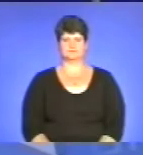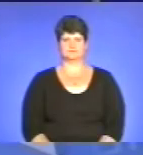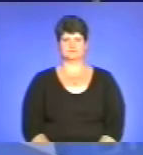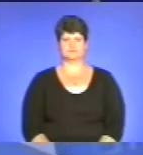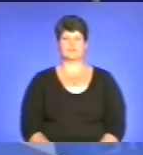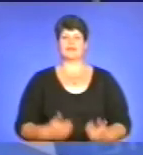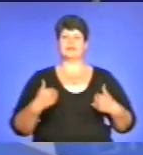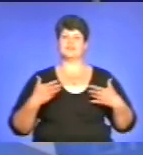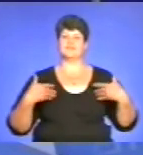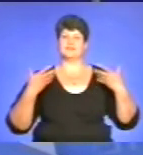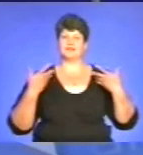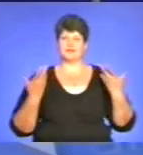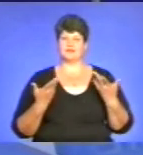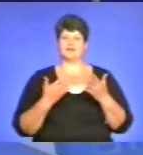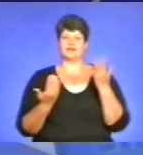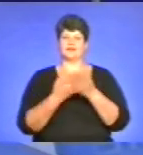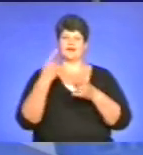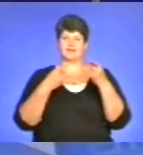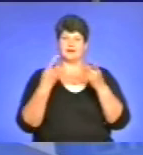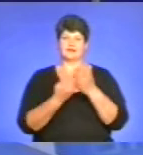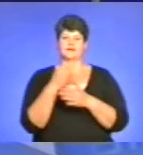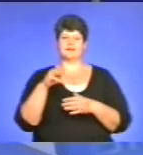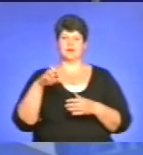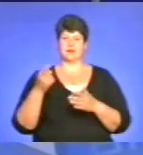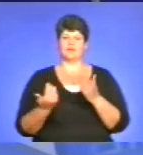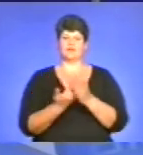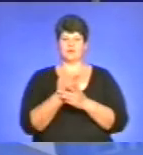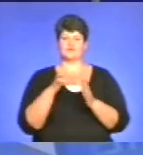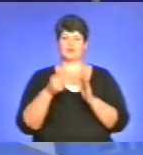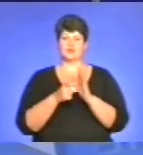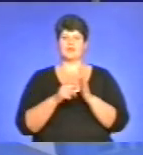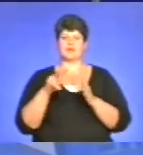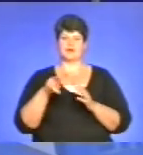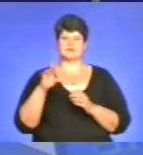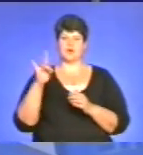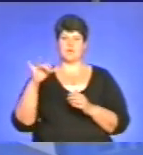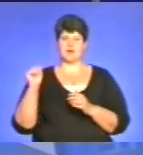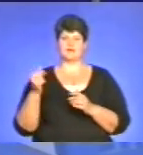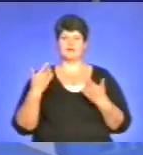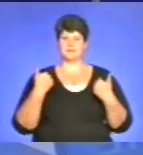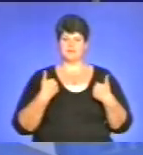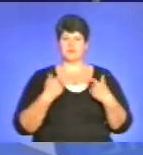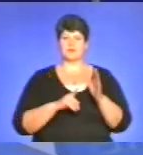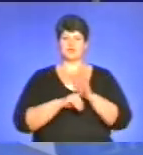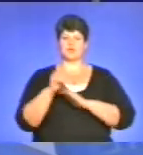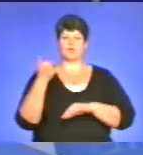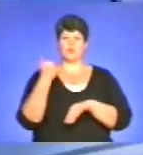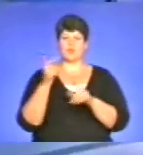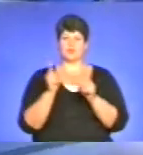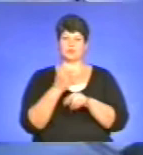Наші вітання на телеканалі ТТБ новини. У студії Лариса Романів і Надія Козовська. На початку коротко про головне.